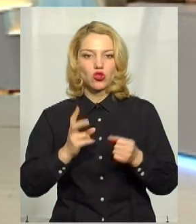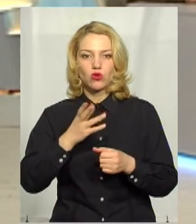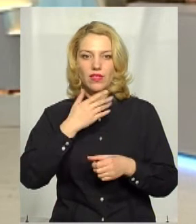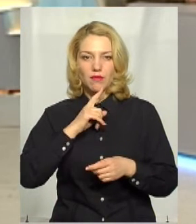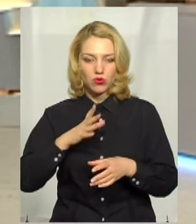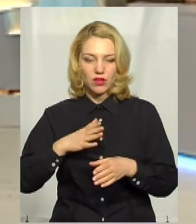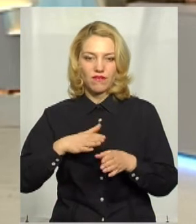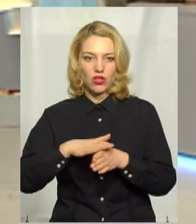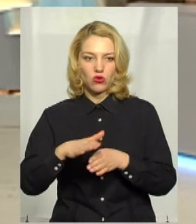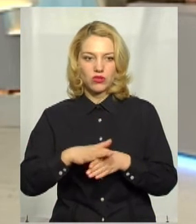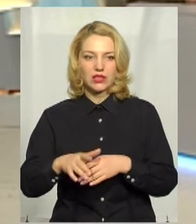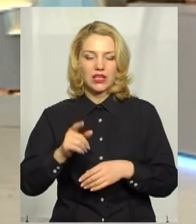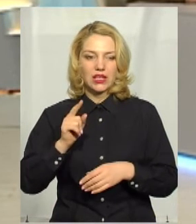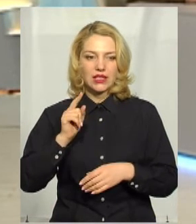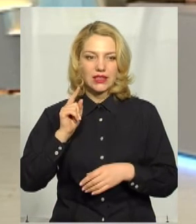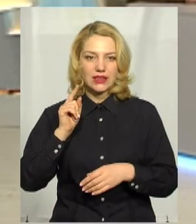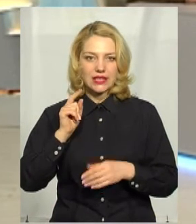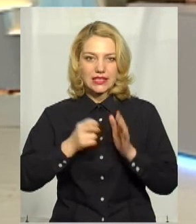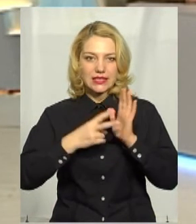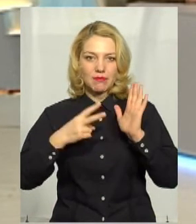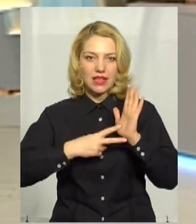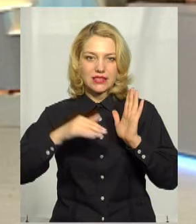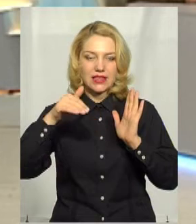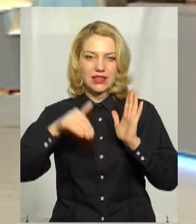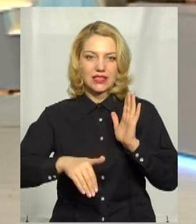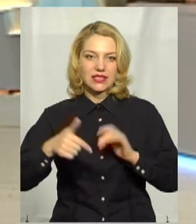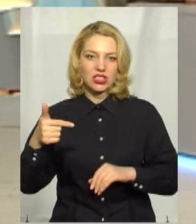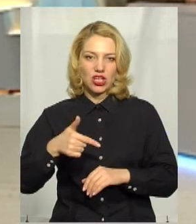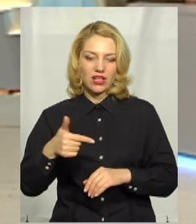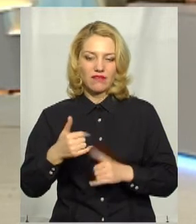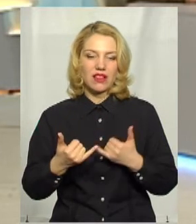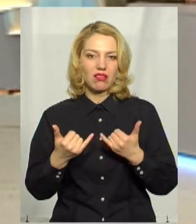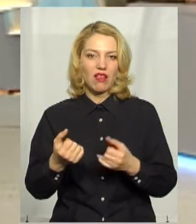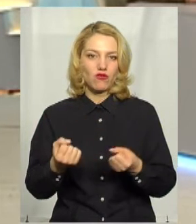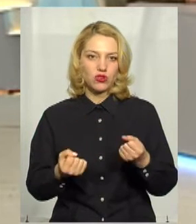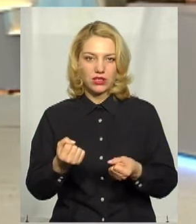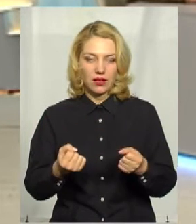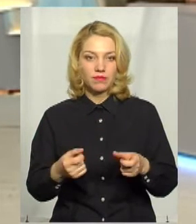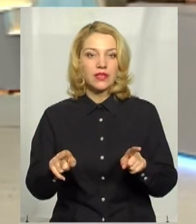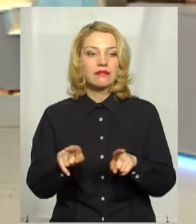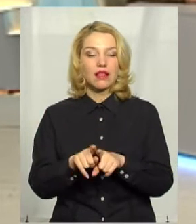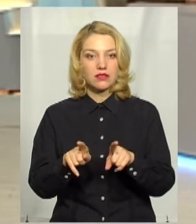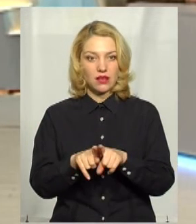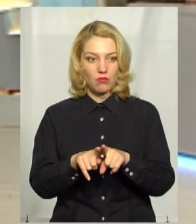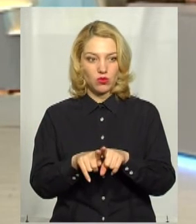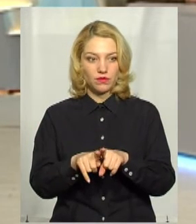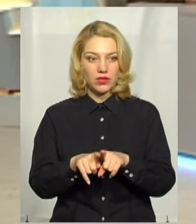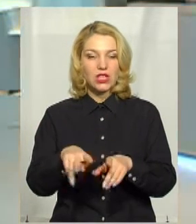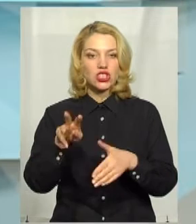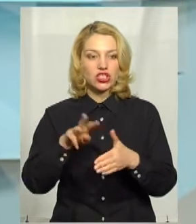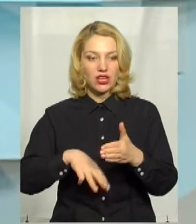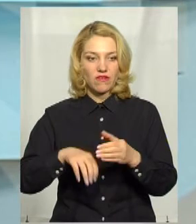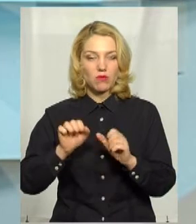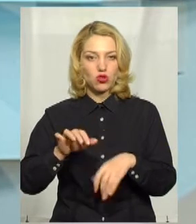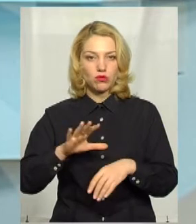вкладається тисяча неподеконних мінім, тобто 17 тисяч гривень. Це на водія. Так же саме дана штрафна